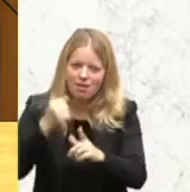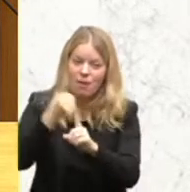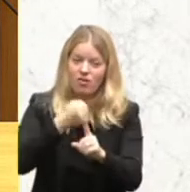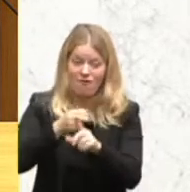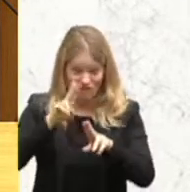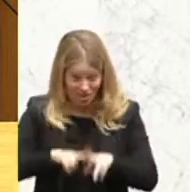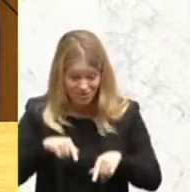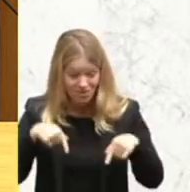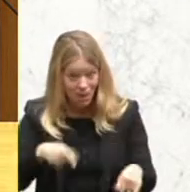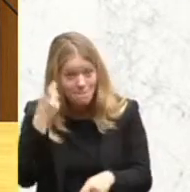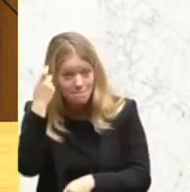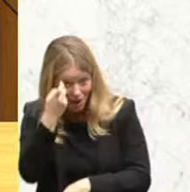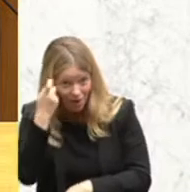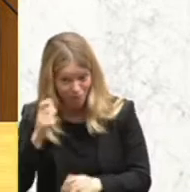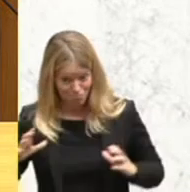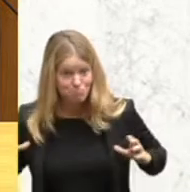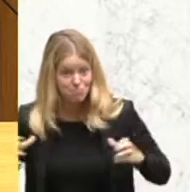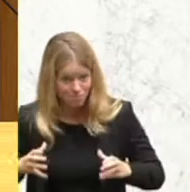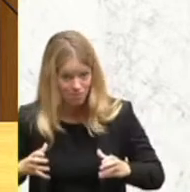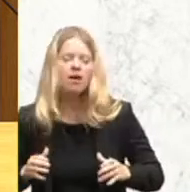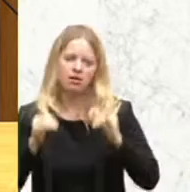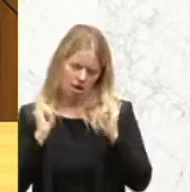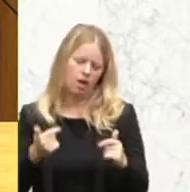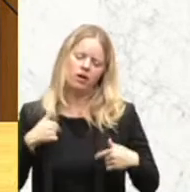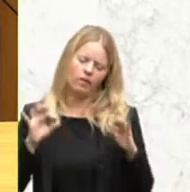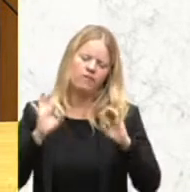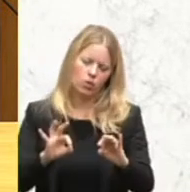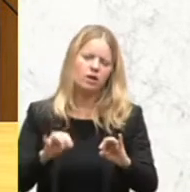ich sehr wohl für diesen Schulterschluss und begrüße ihn.